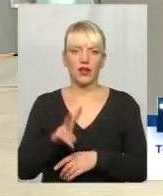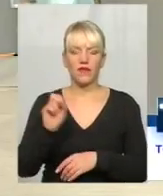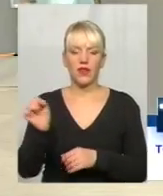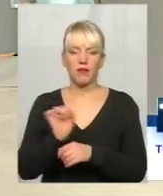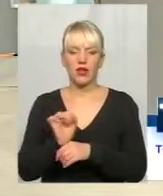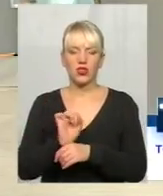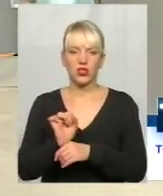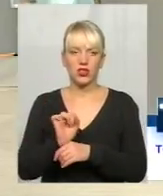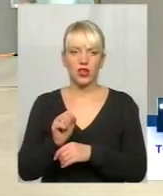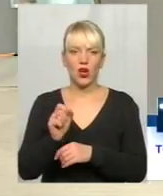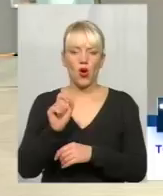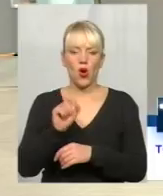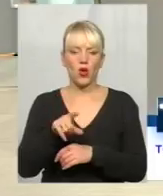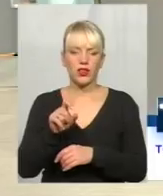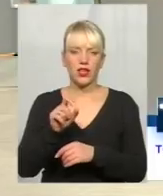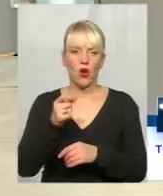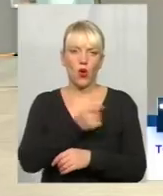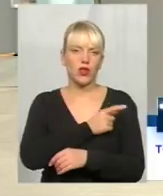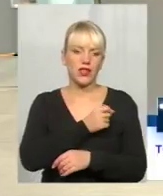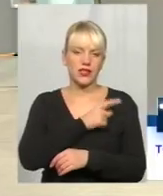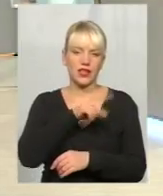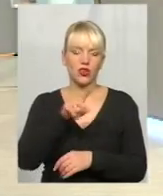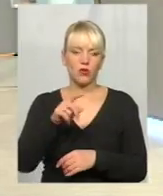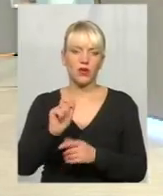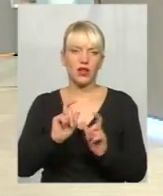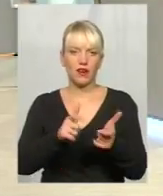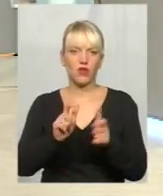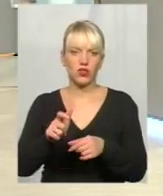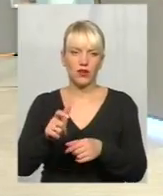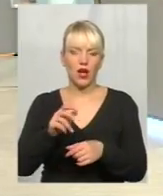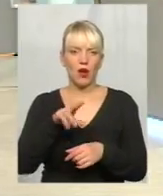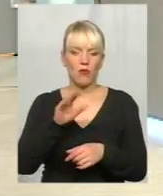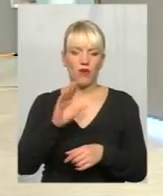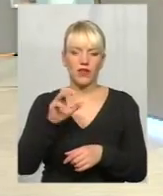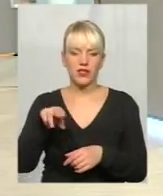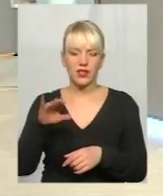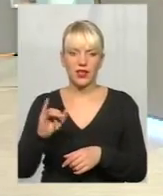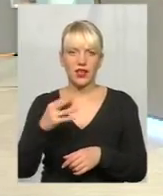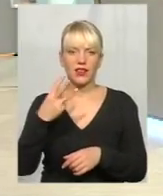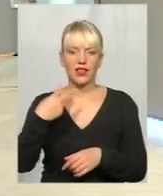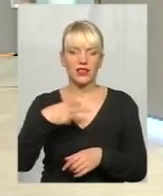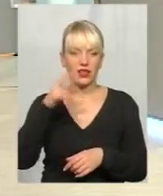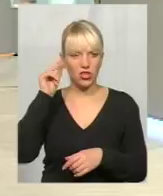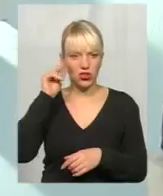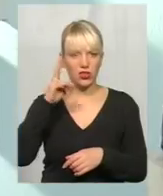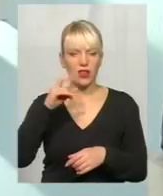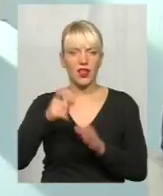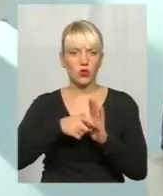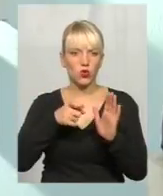повістки людям на 30 число на допит про фальсифікацію виборів.